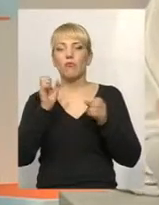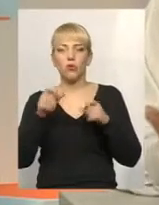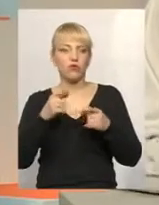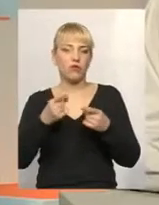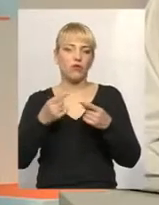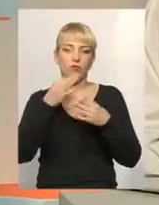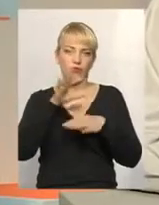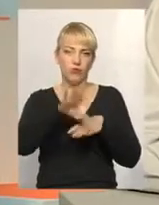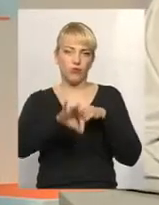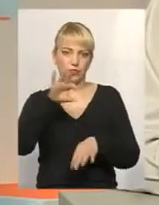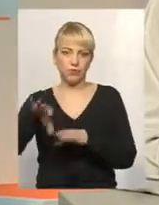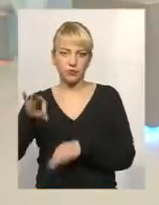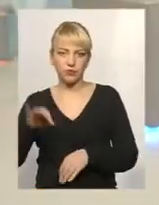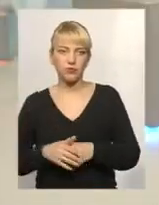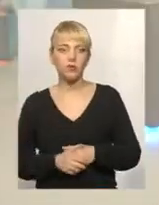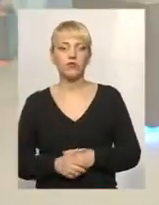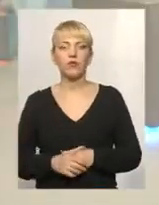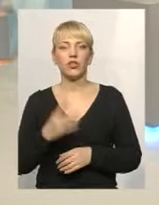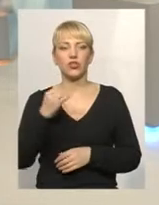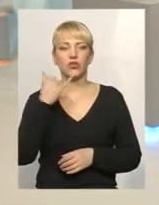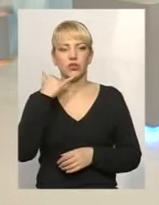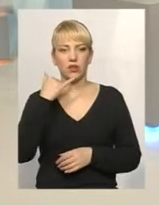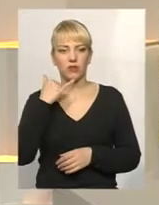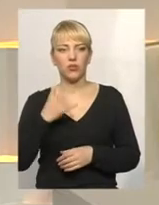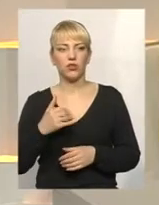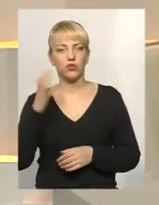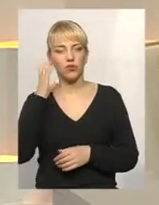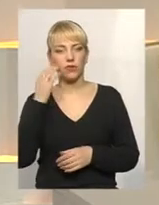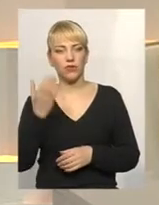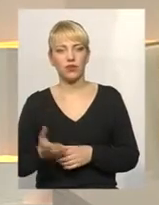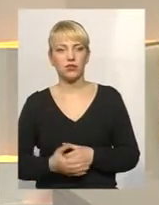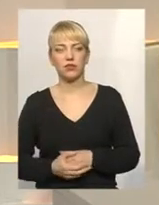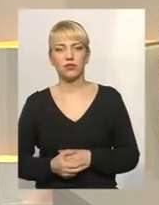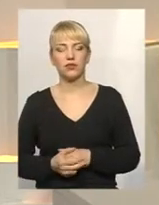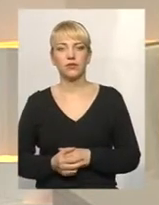процес. Дякую за виттву. У нас є ще один телефонний дзвінок. Слухаємо вас. Говоріть, будь ласка.